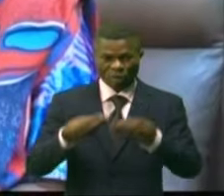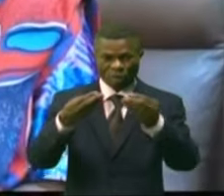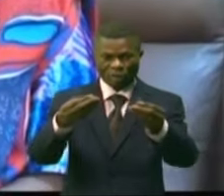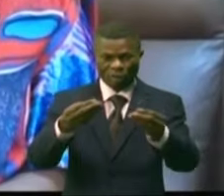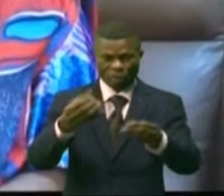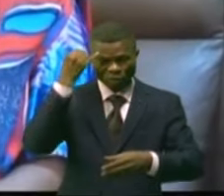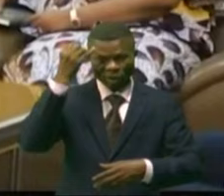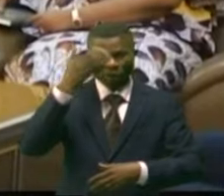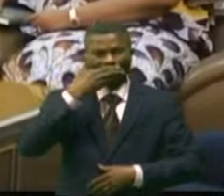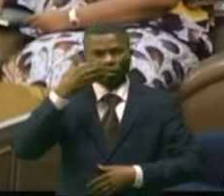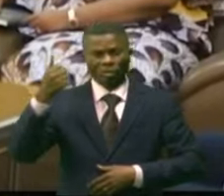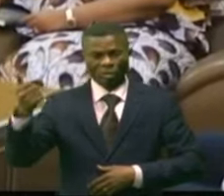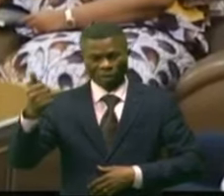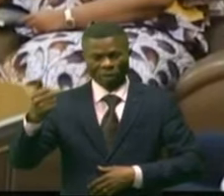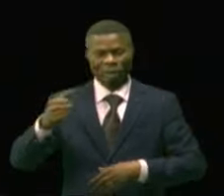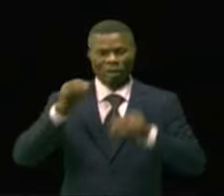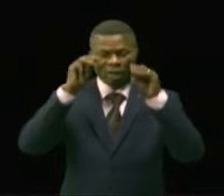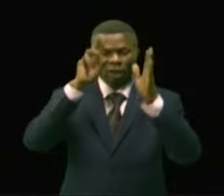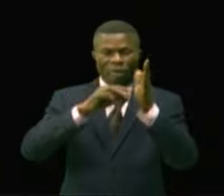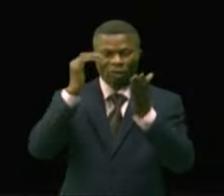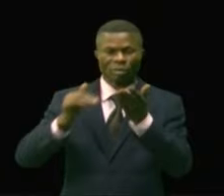impression dans ce secteur.